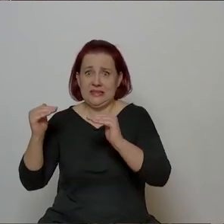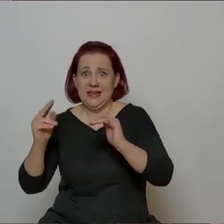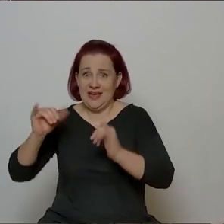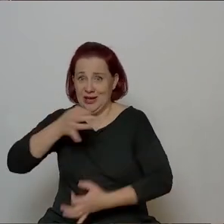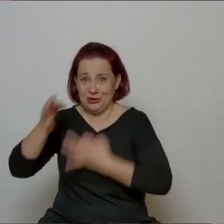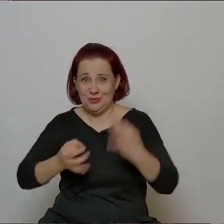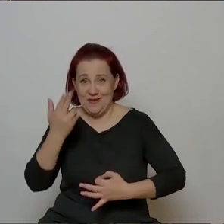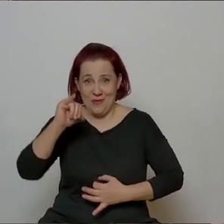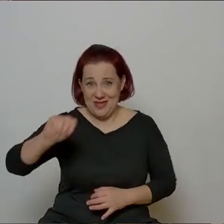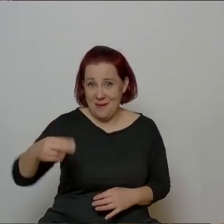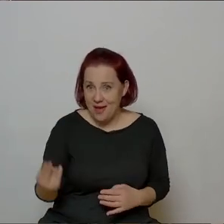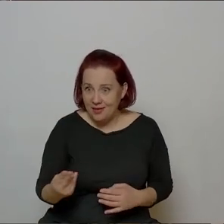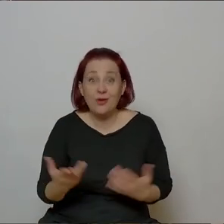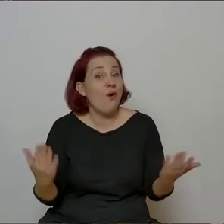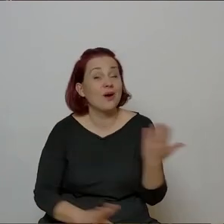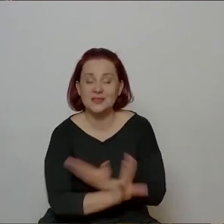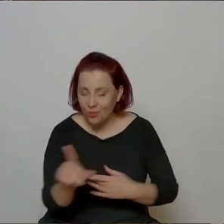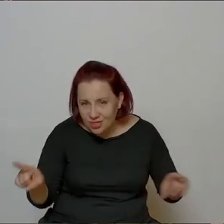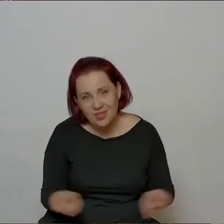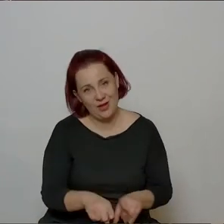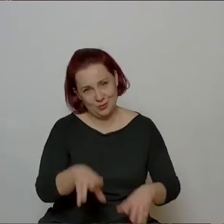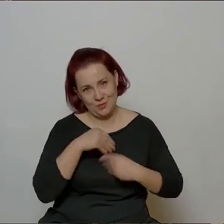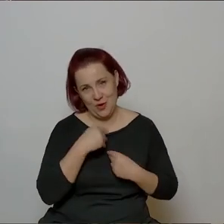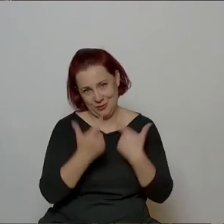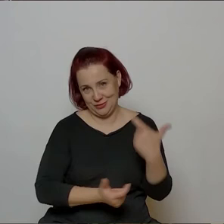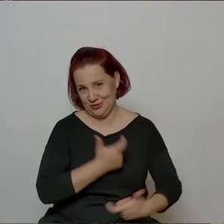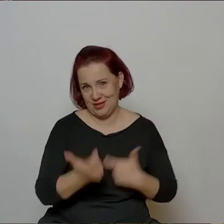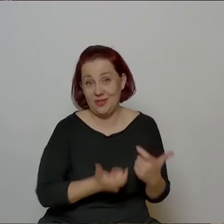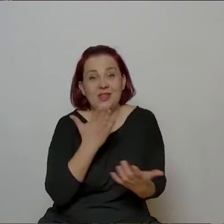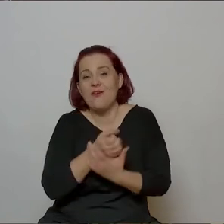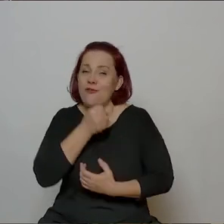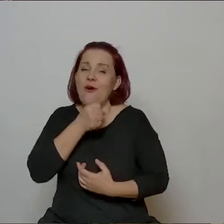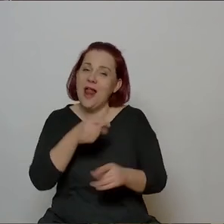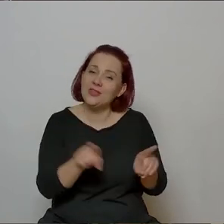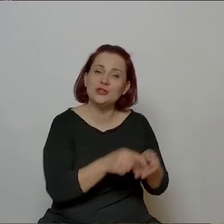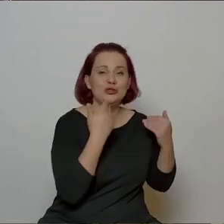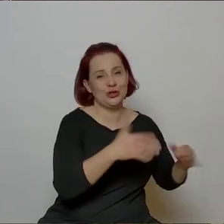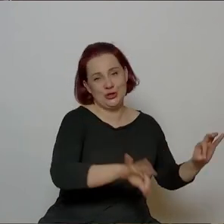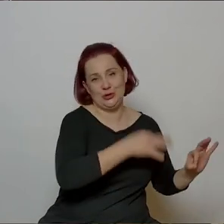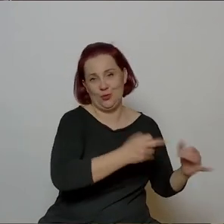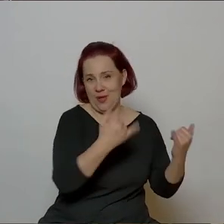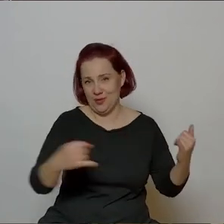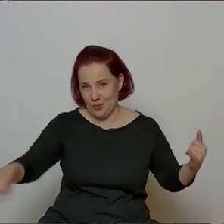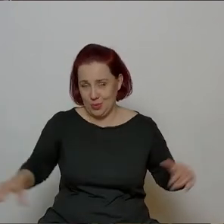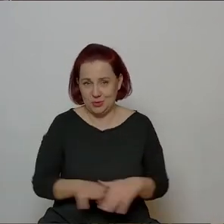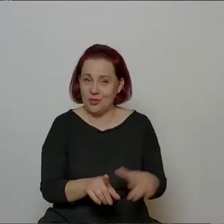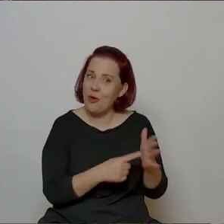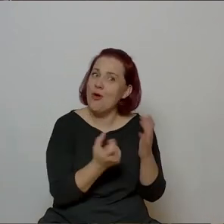i okazuje się, że tak też można, to jest być może zabieg troszkę nietypowy, ale otwierający